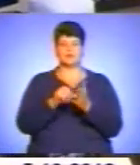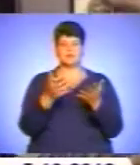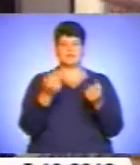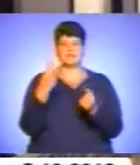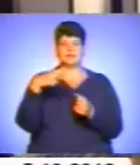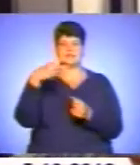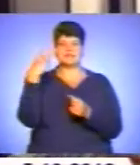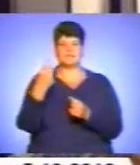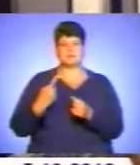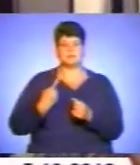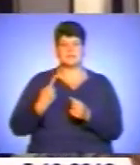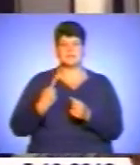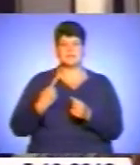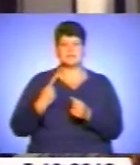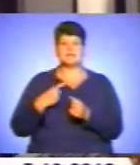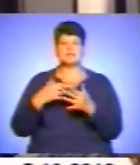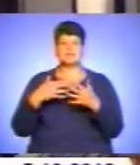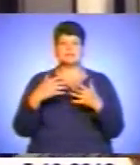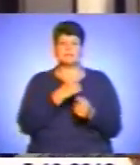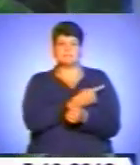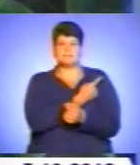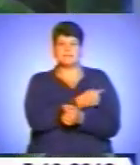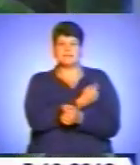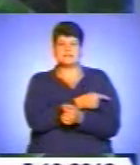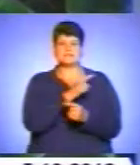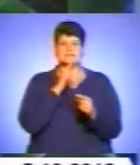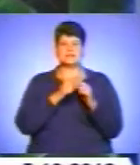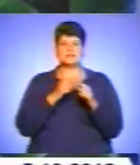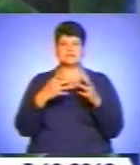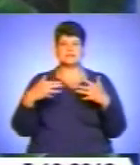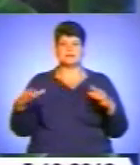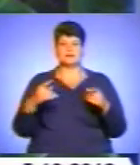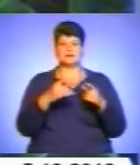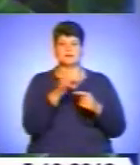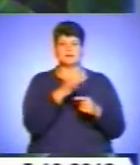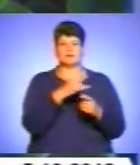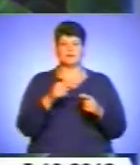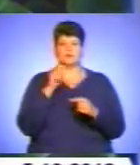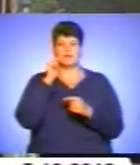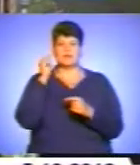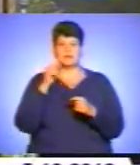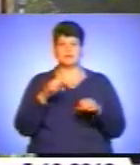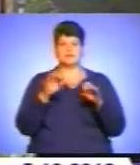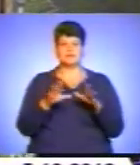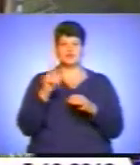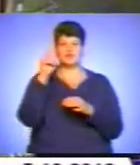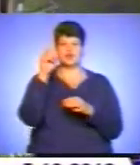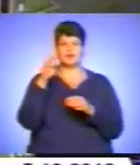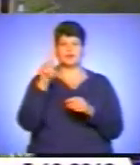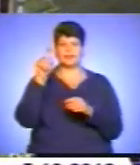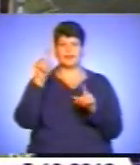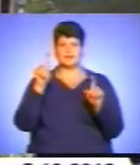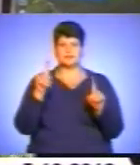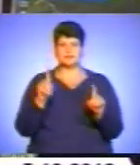медсестри з різних міст України. Перший етап – це комп'ютерне тестування, де кожен конкурсант вирішував 100 тестів і за кожну